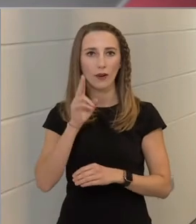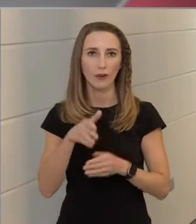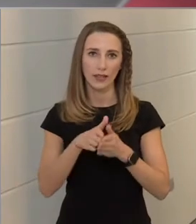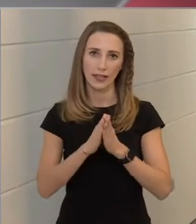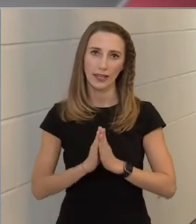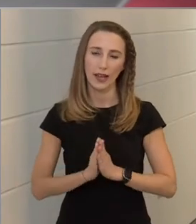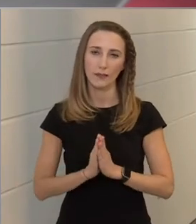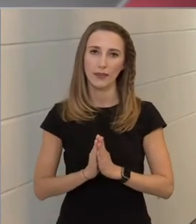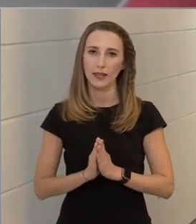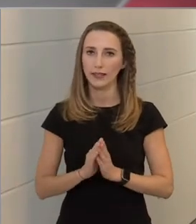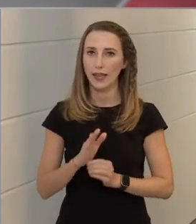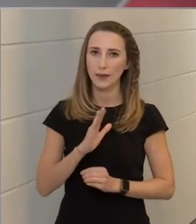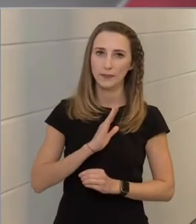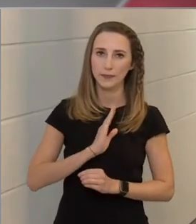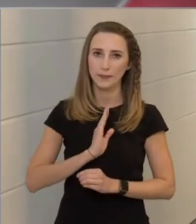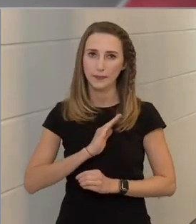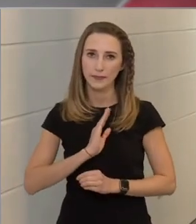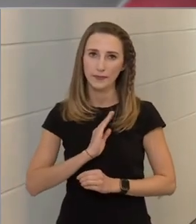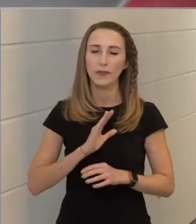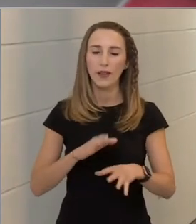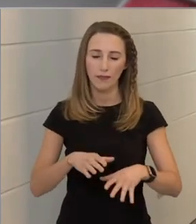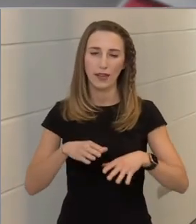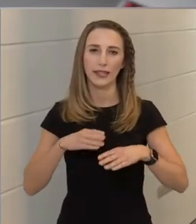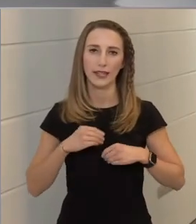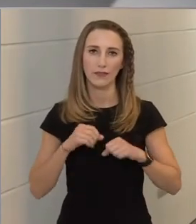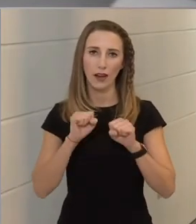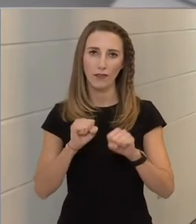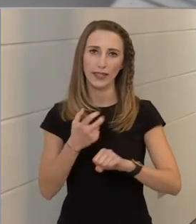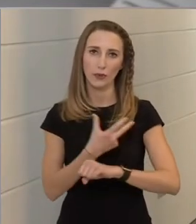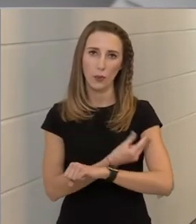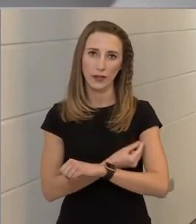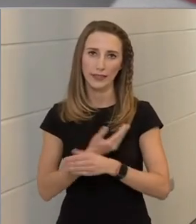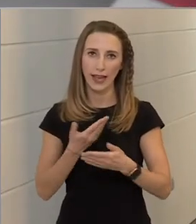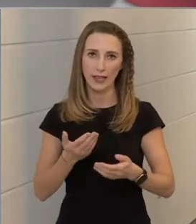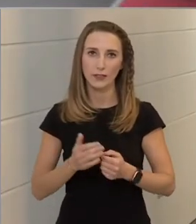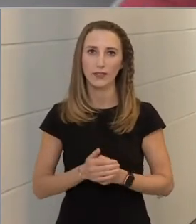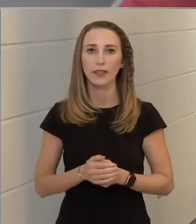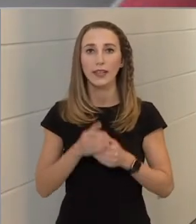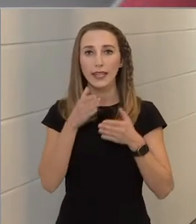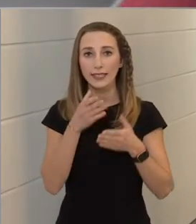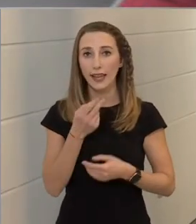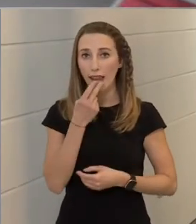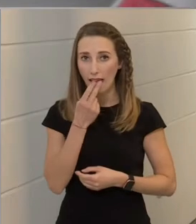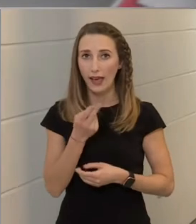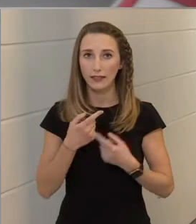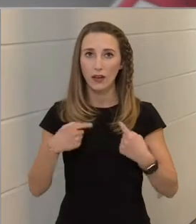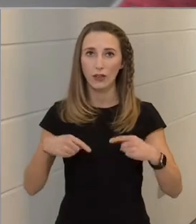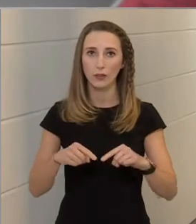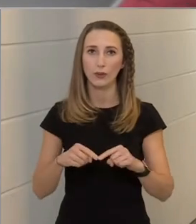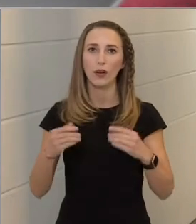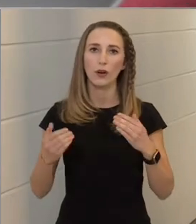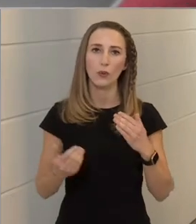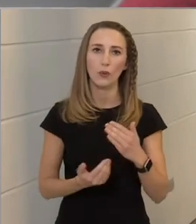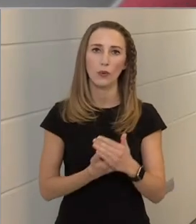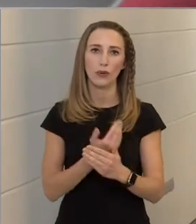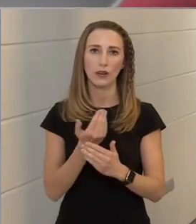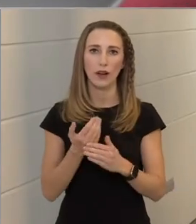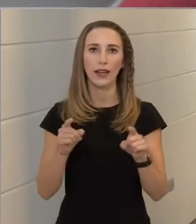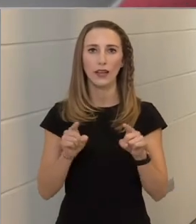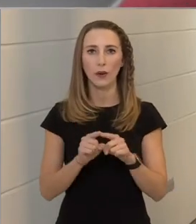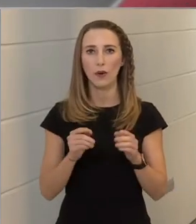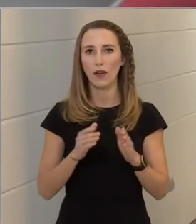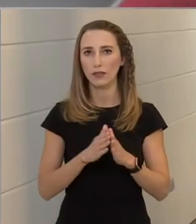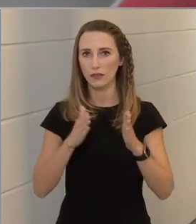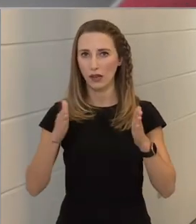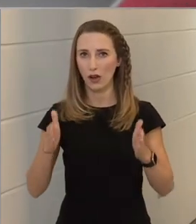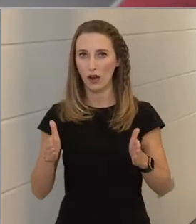ne hezitáljanak, hanem vegyék fel a védőoltást, hiszen láthatjuk, hogy újra egy olyan